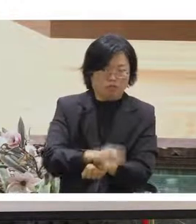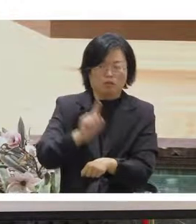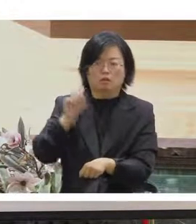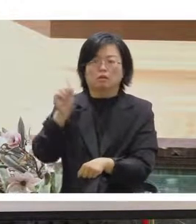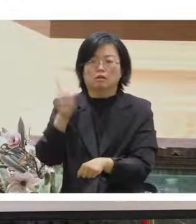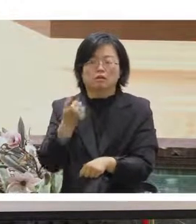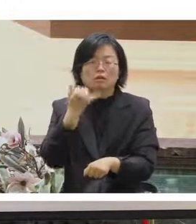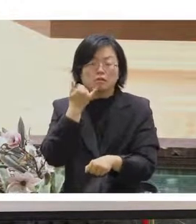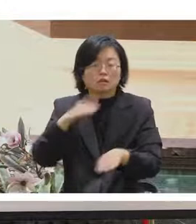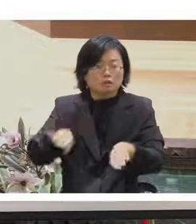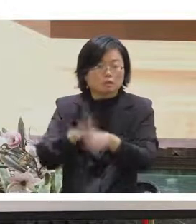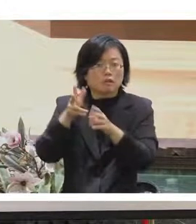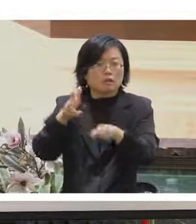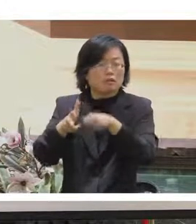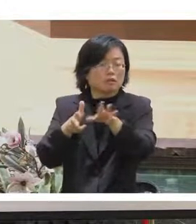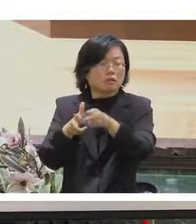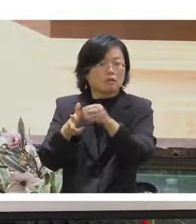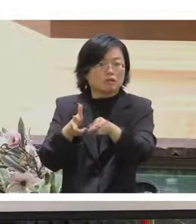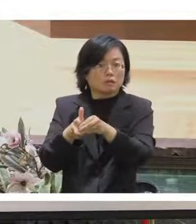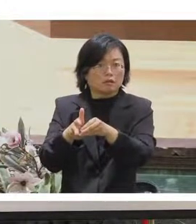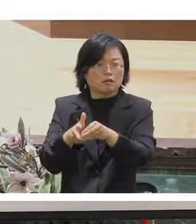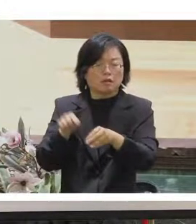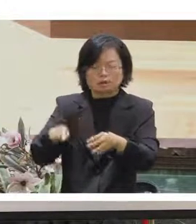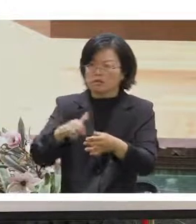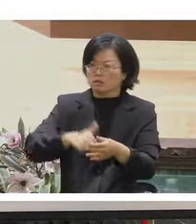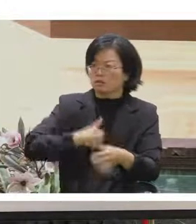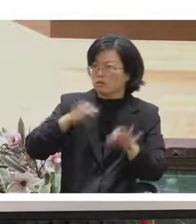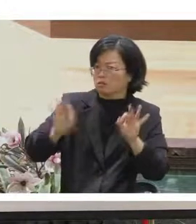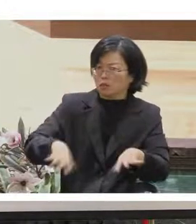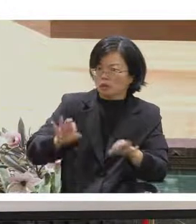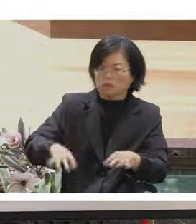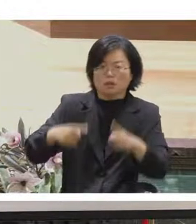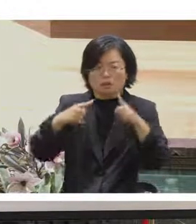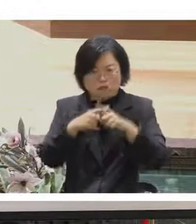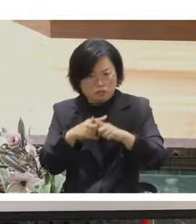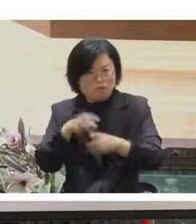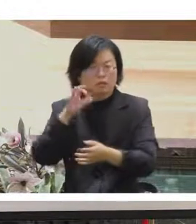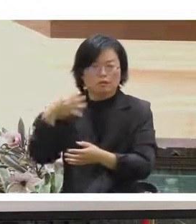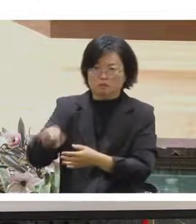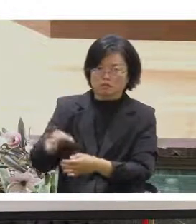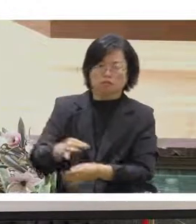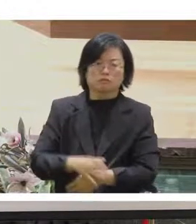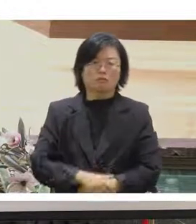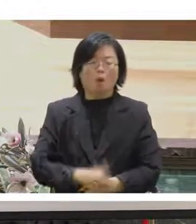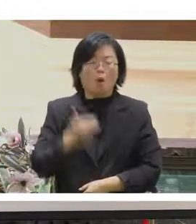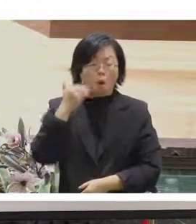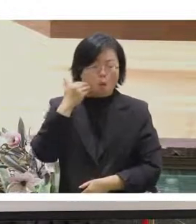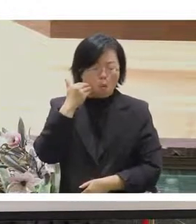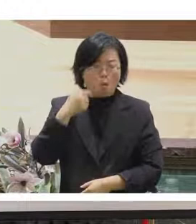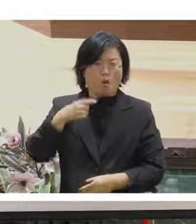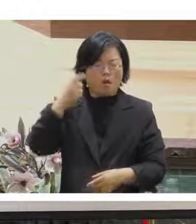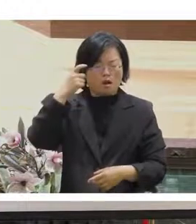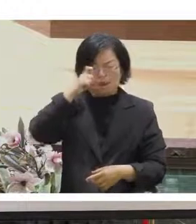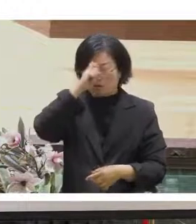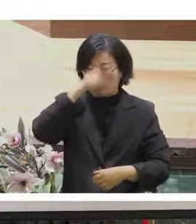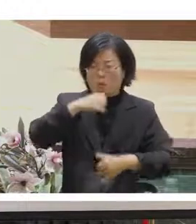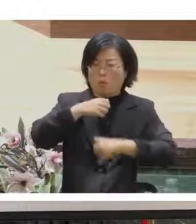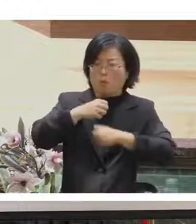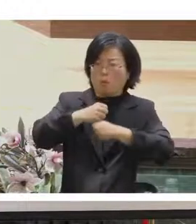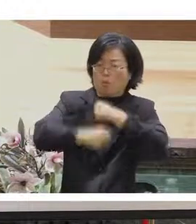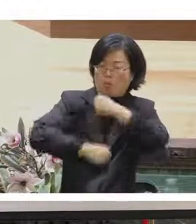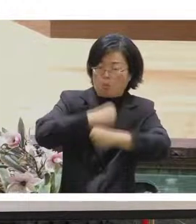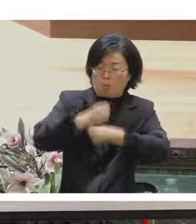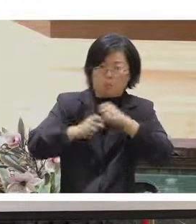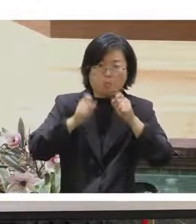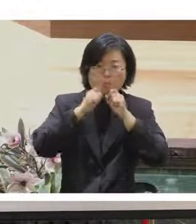活動都還蠻趕的可是線上活動就變成我們自己為了要讓活動秉持好的時候就會希望他的準備期